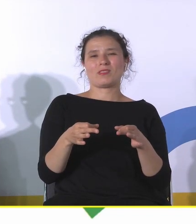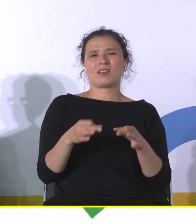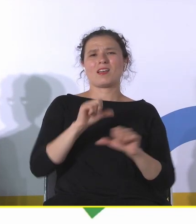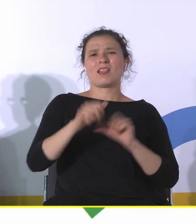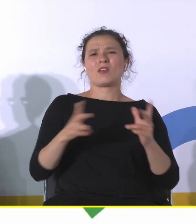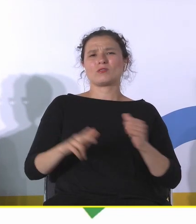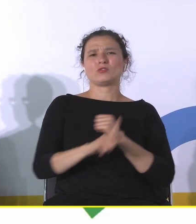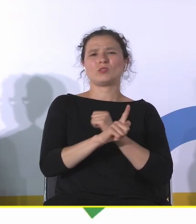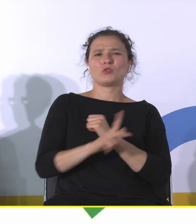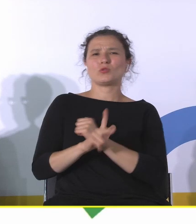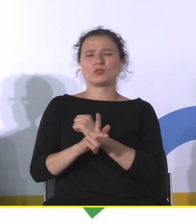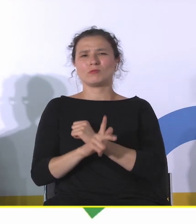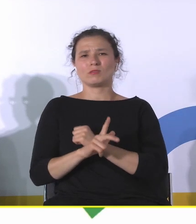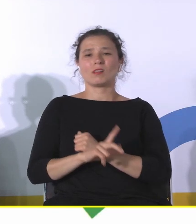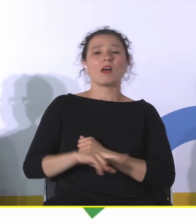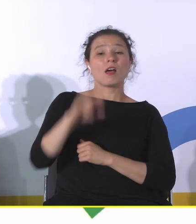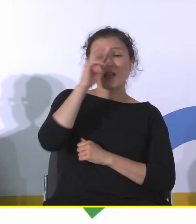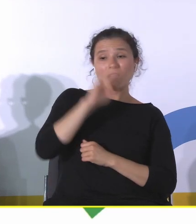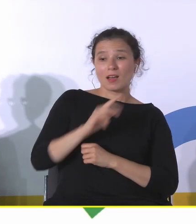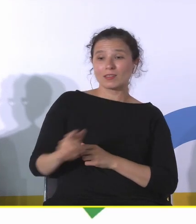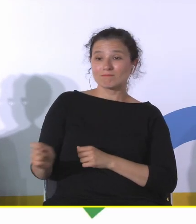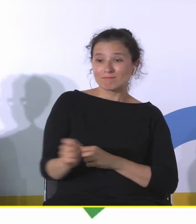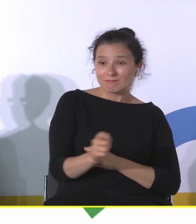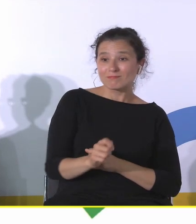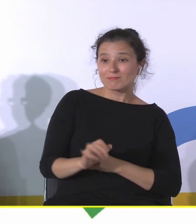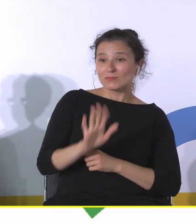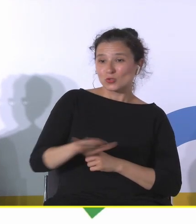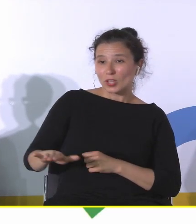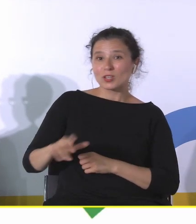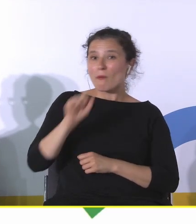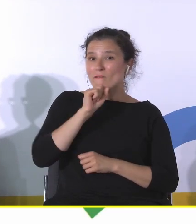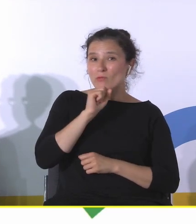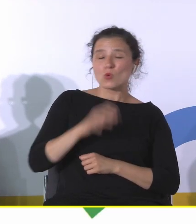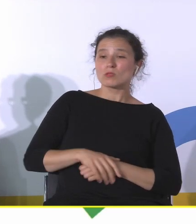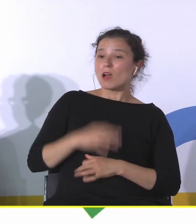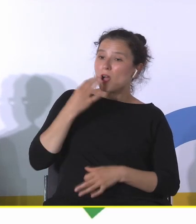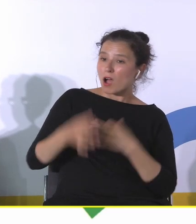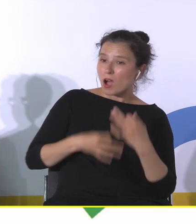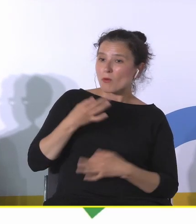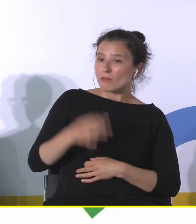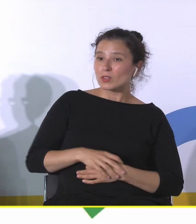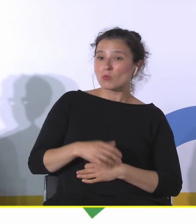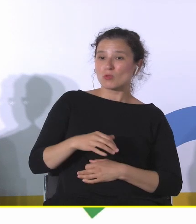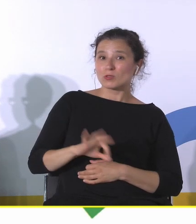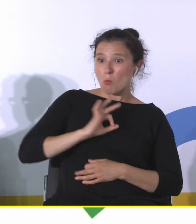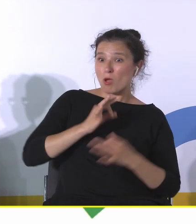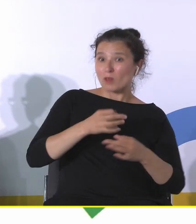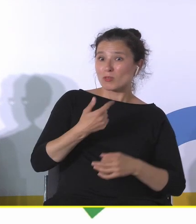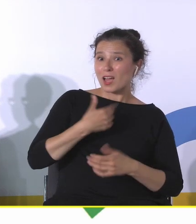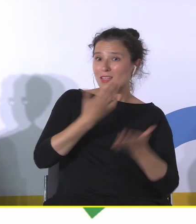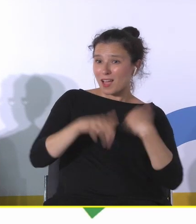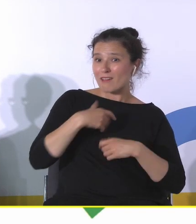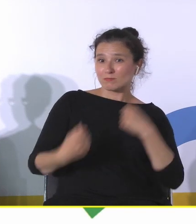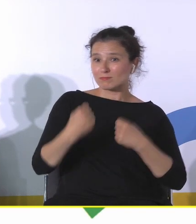80-tych, gdzie tato przyprowadzał swoje dzieci lub wnuczki i opowiadał, to ja takim jeździłem, to tam moje życie, tam gdzieś